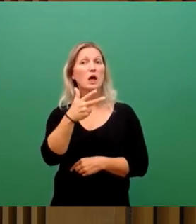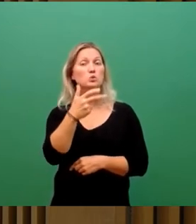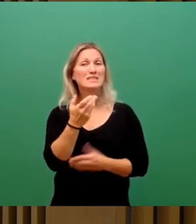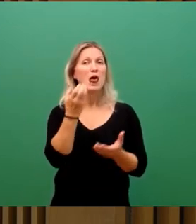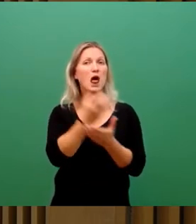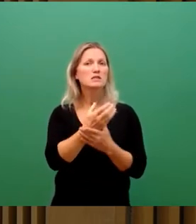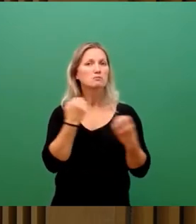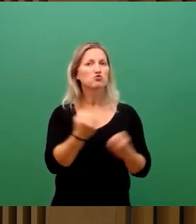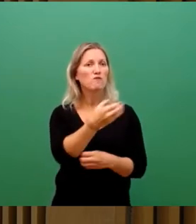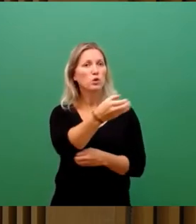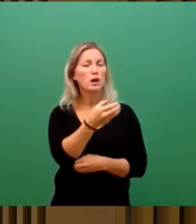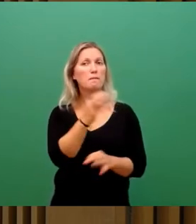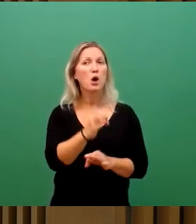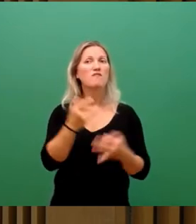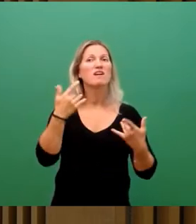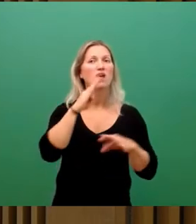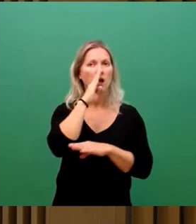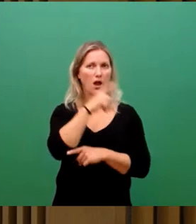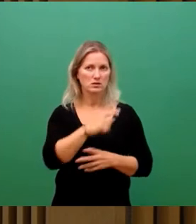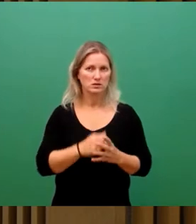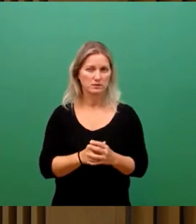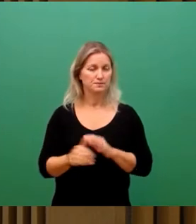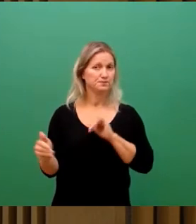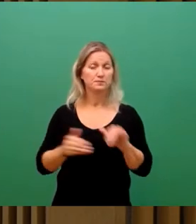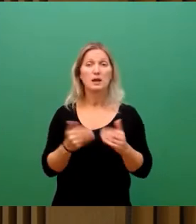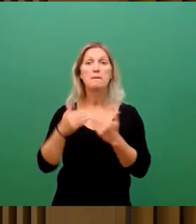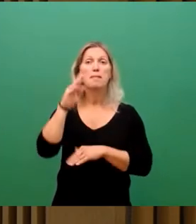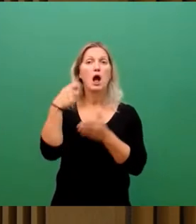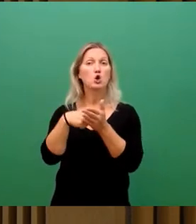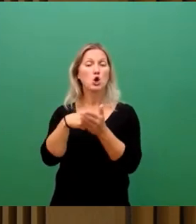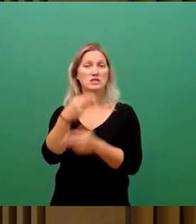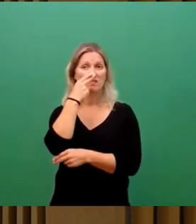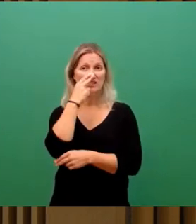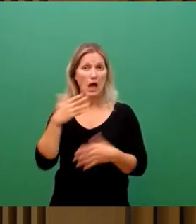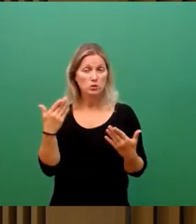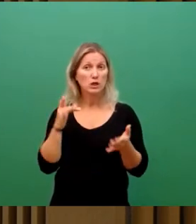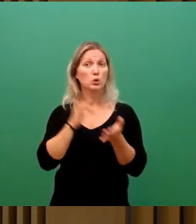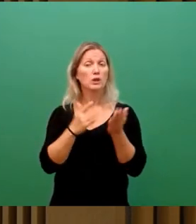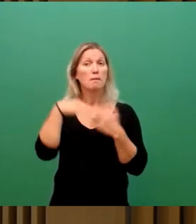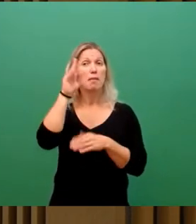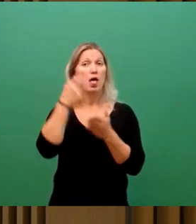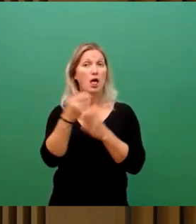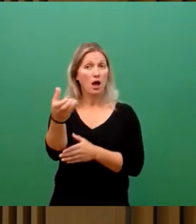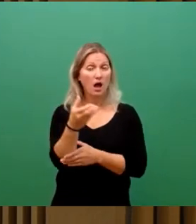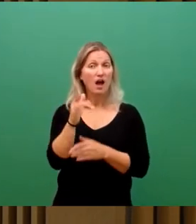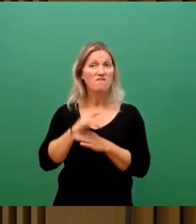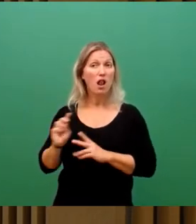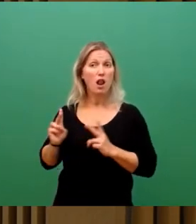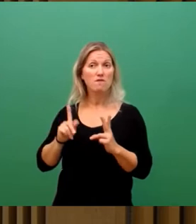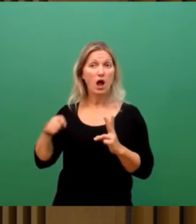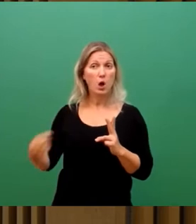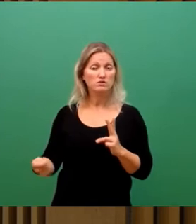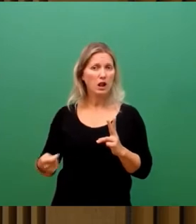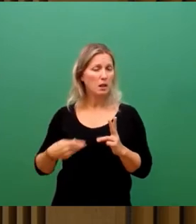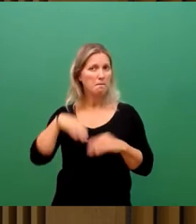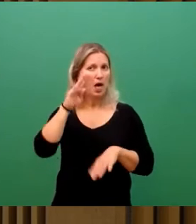muss? Drittens, welche Mehrkosten sind durch die notwendig gewordenen Ersatzbeschaffungen infolge von Lieferausfällen entstanden und welche Mehrkosten werden